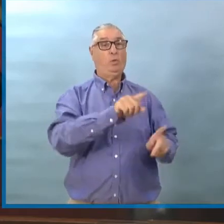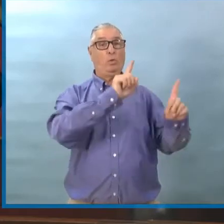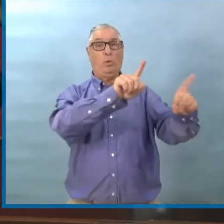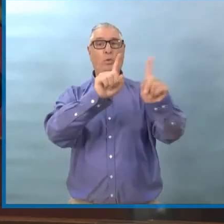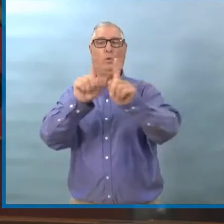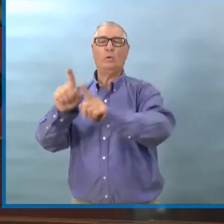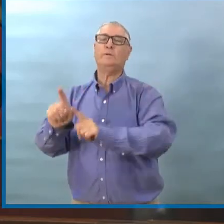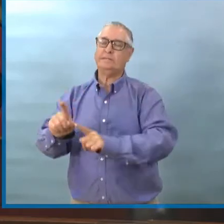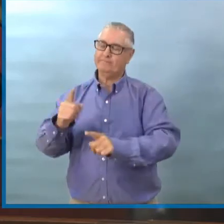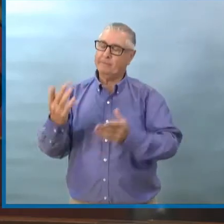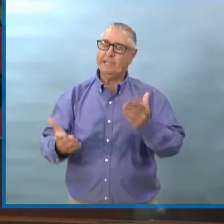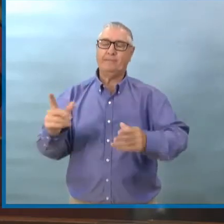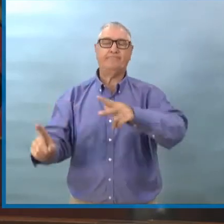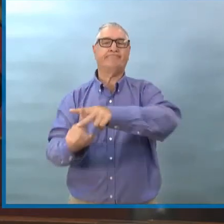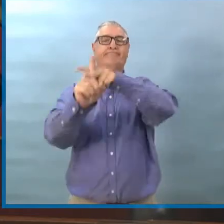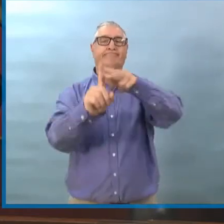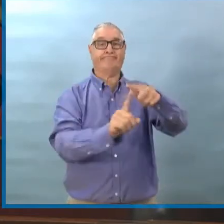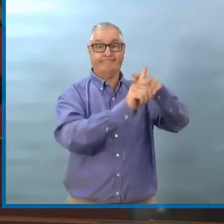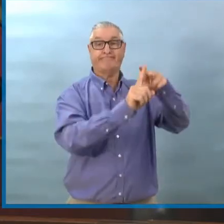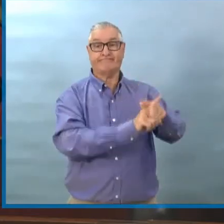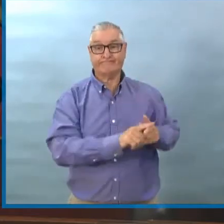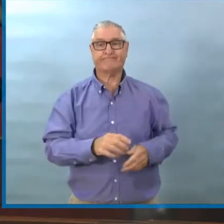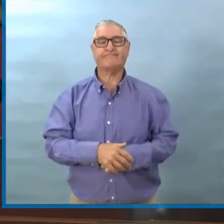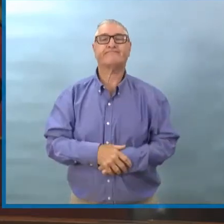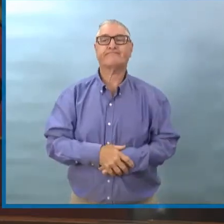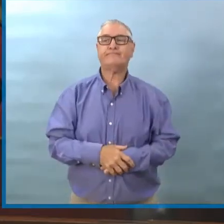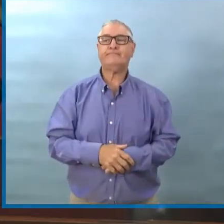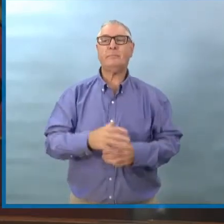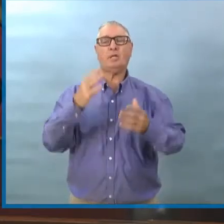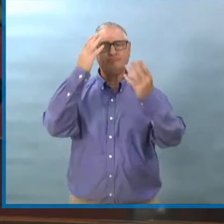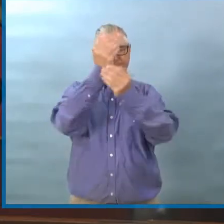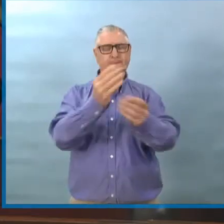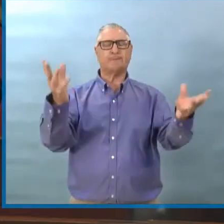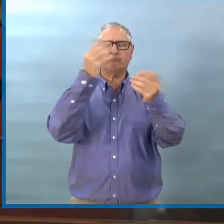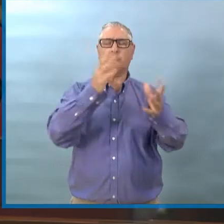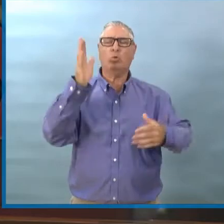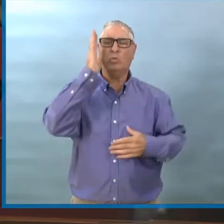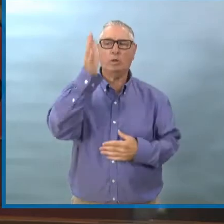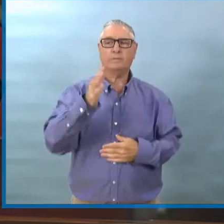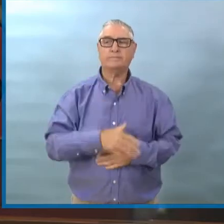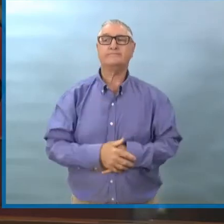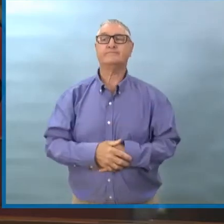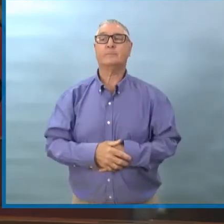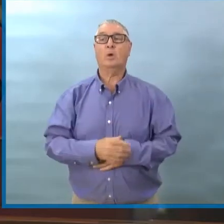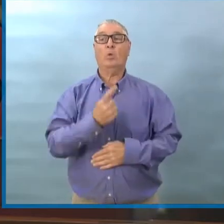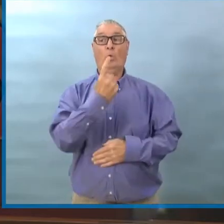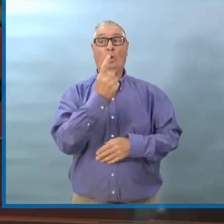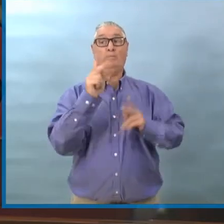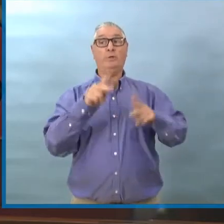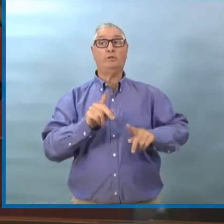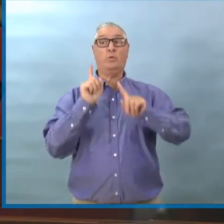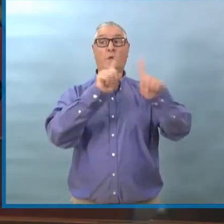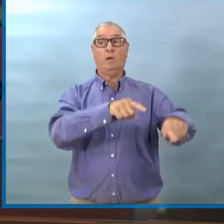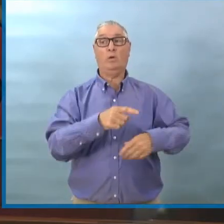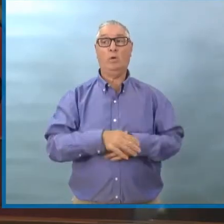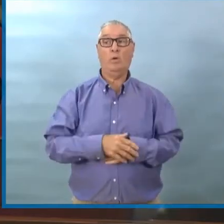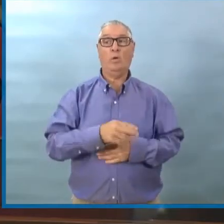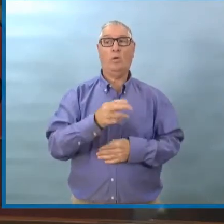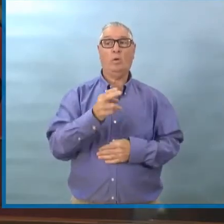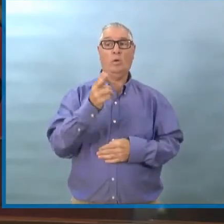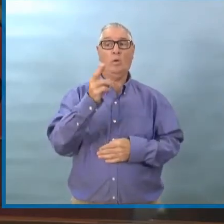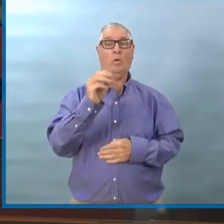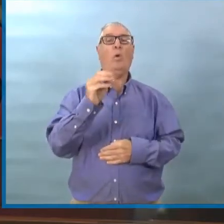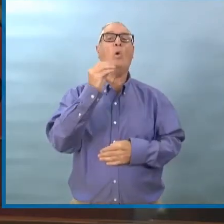annoncés par la santé publique très bientôt. Ils ont été à Omdipos sur Bishop Grandin